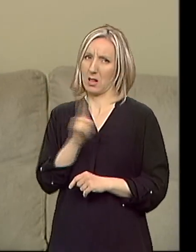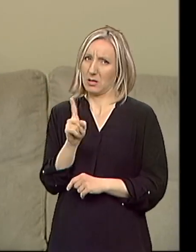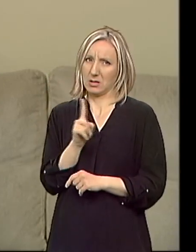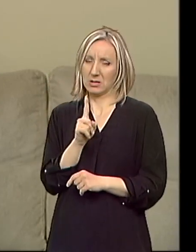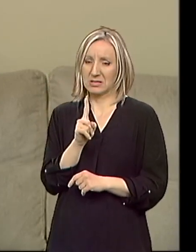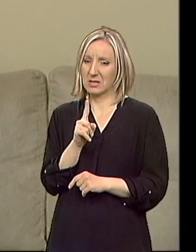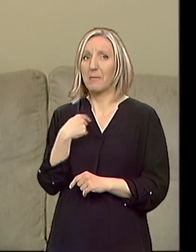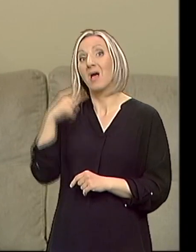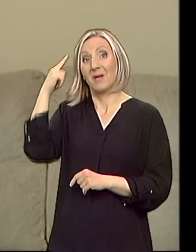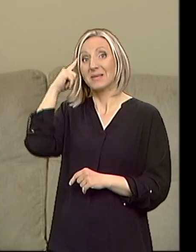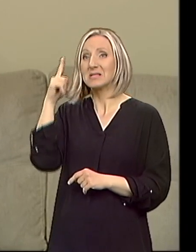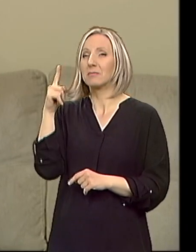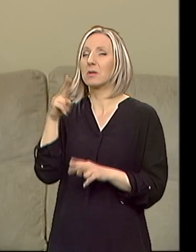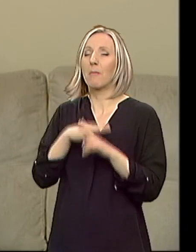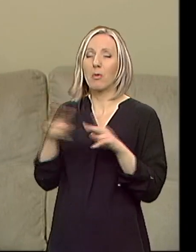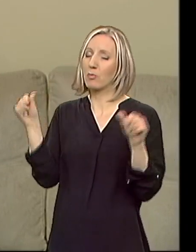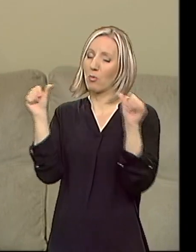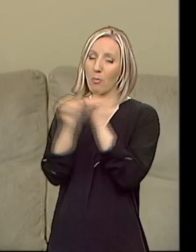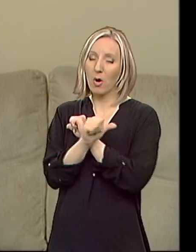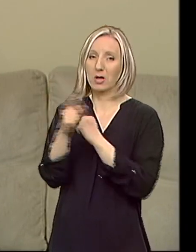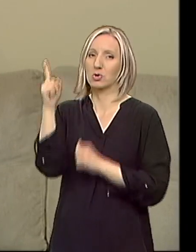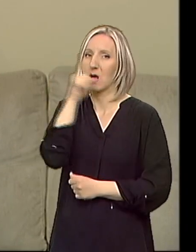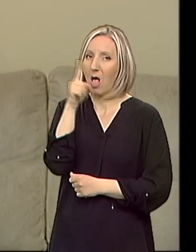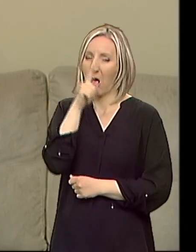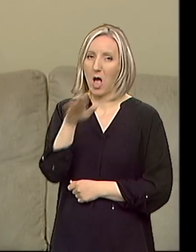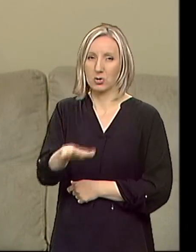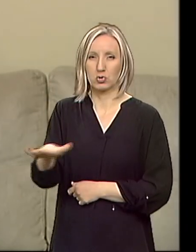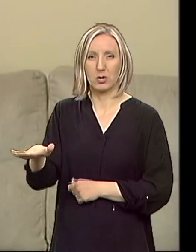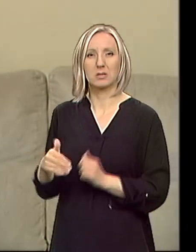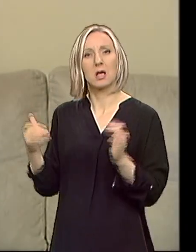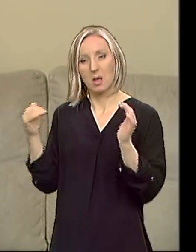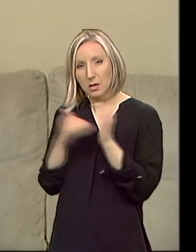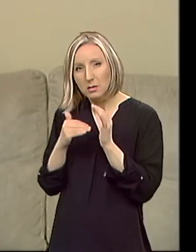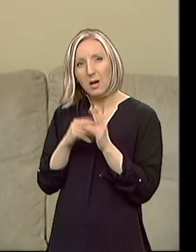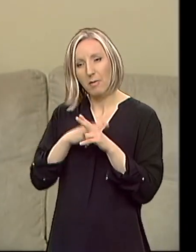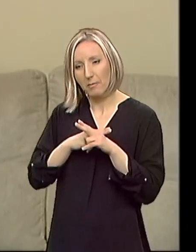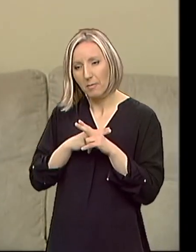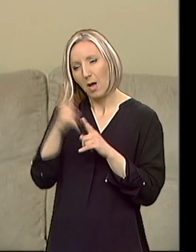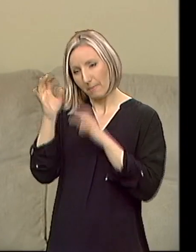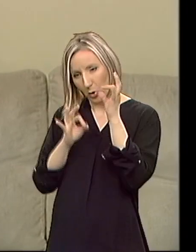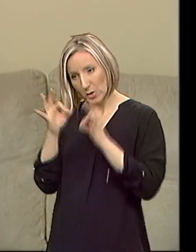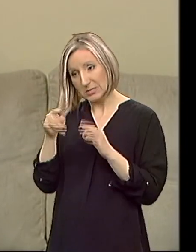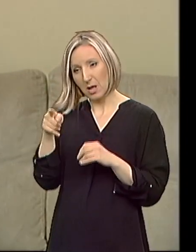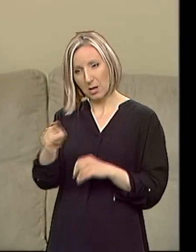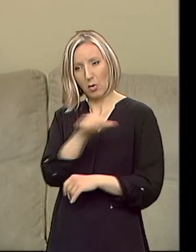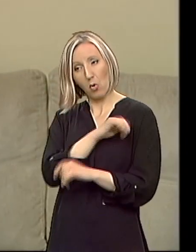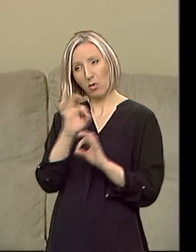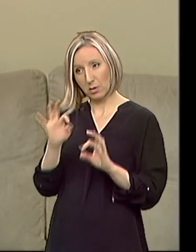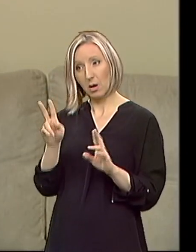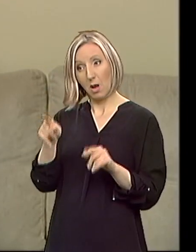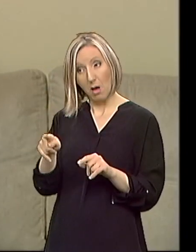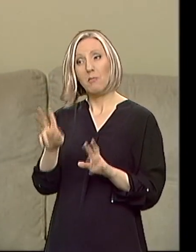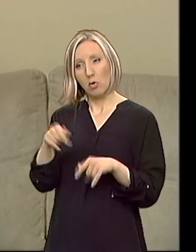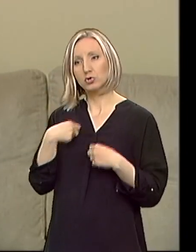je apsolutno pogrešno da se lažu deca. Treba procieniti koliko je deto u tom uzrastu spremno da čuje.